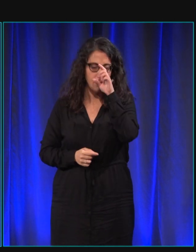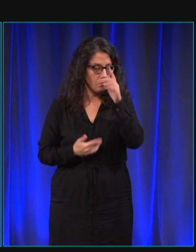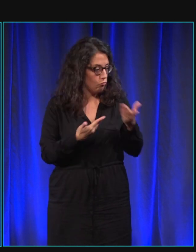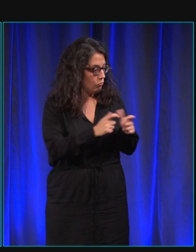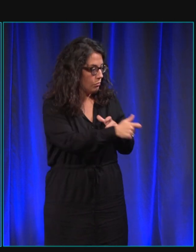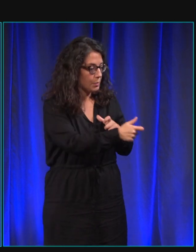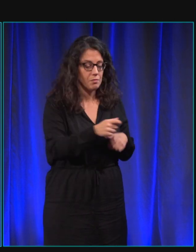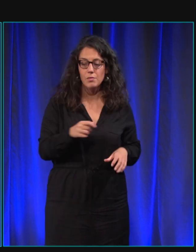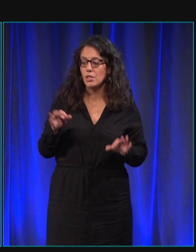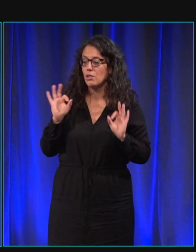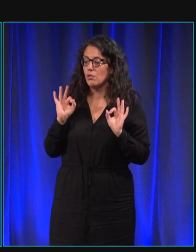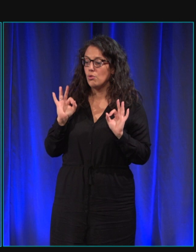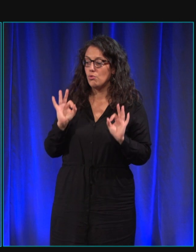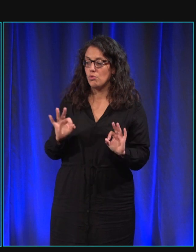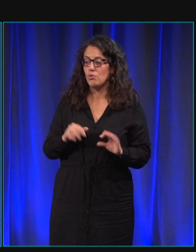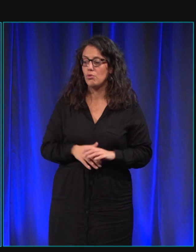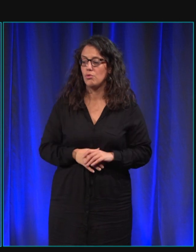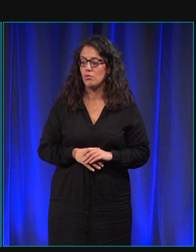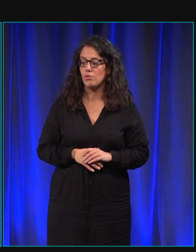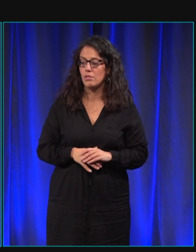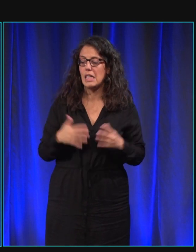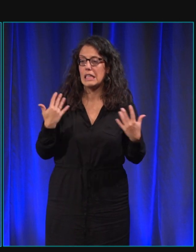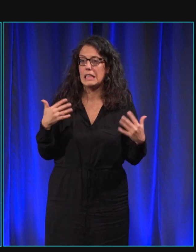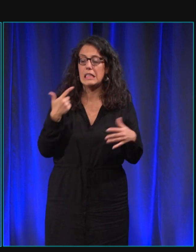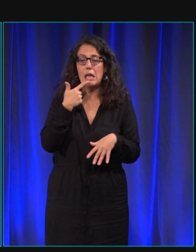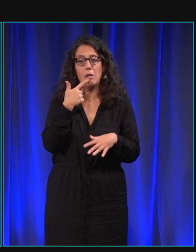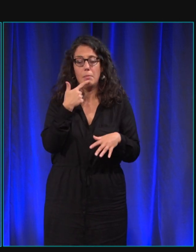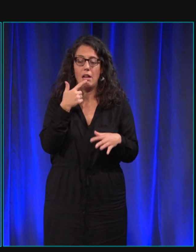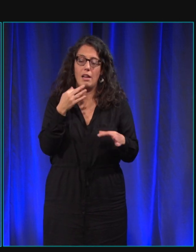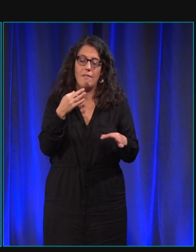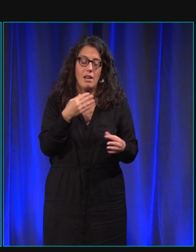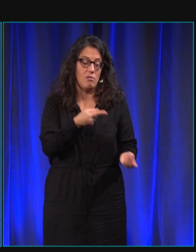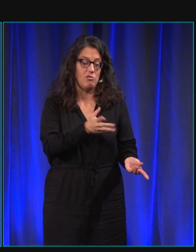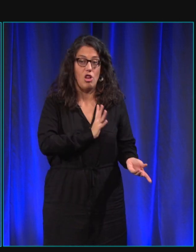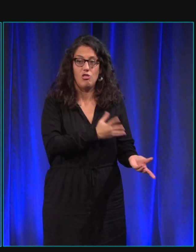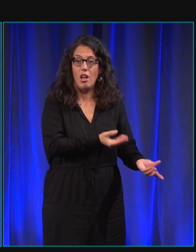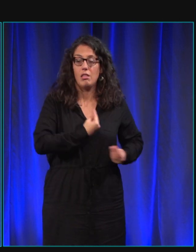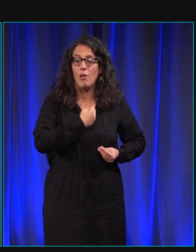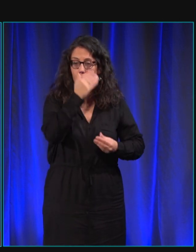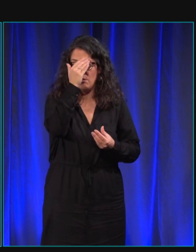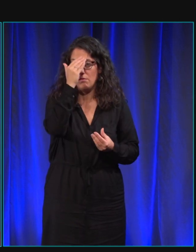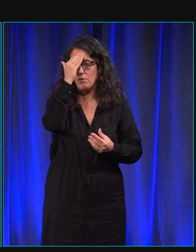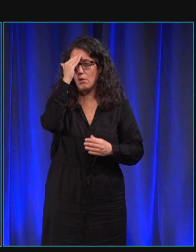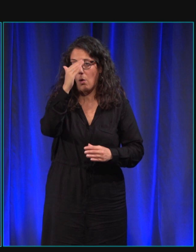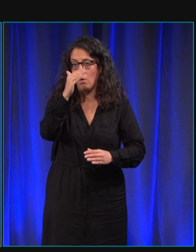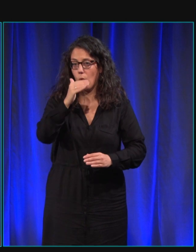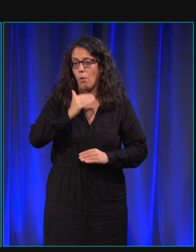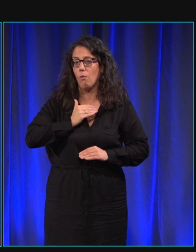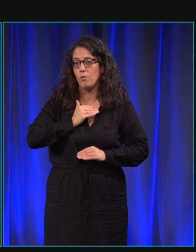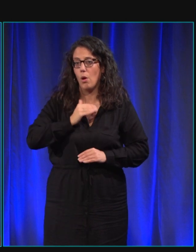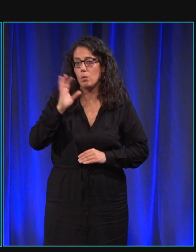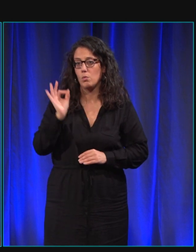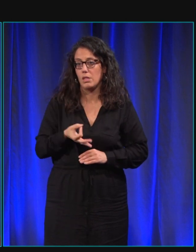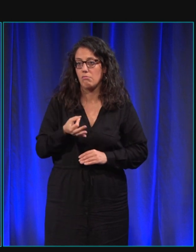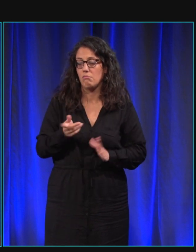donc effectivement j'ai un peu j'en ai un petit peu parlé de la confiance quand même que le chien m'avait redonnée dans ma vie une fois que j'avais perdu